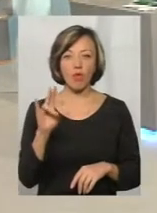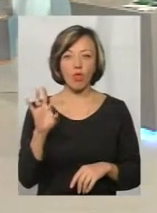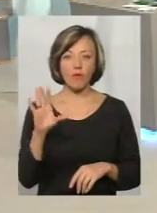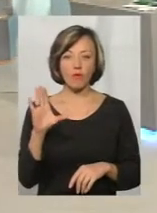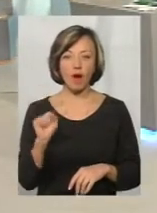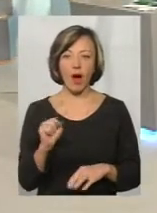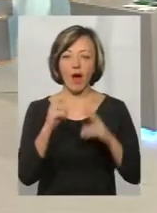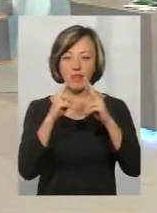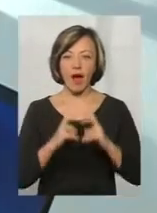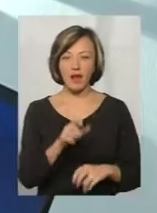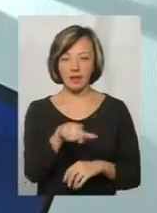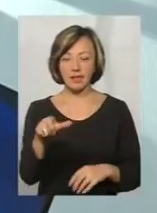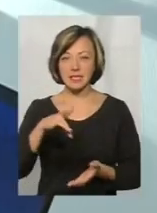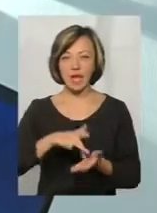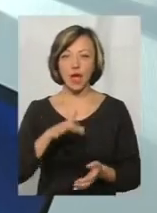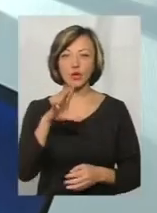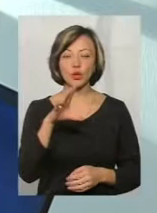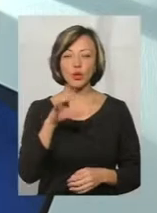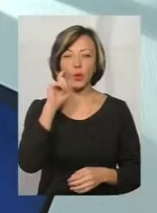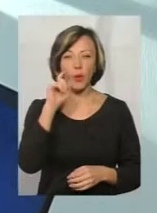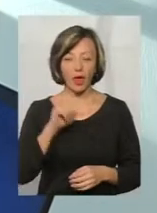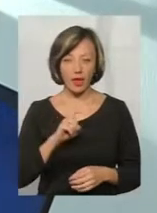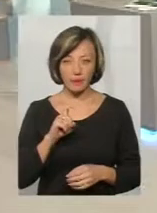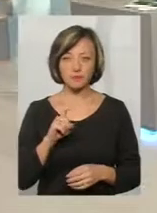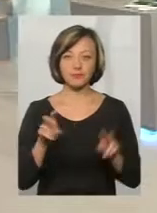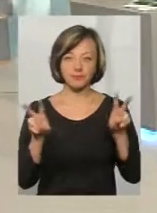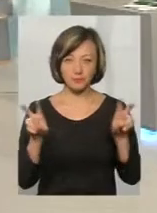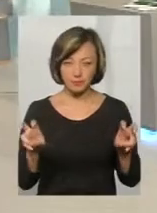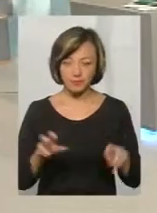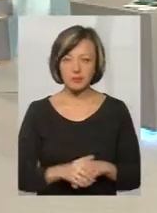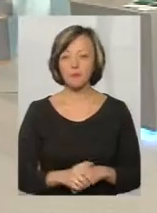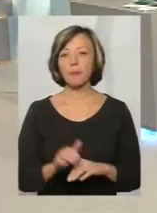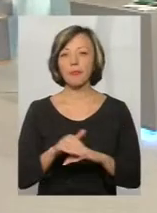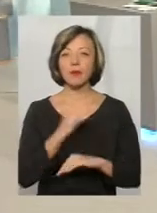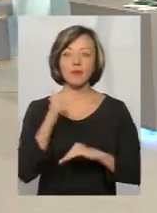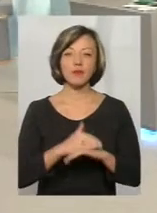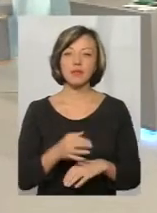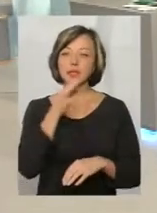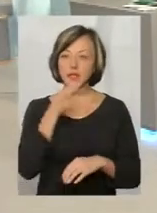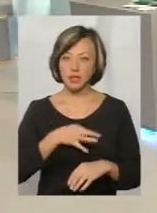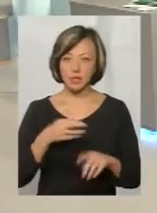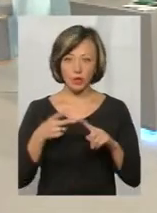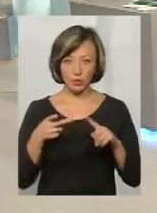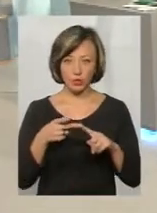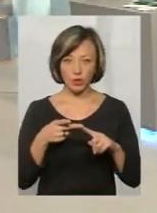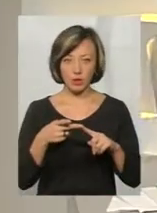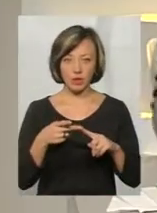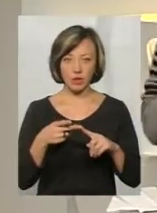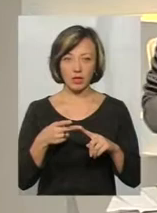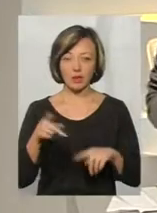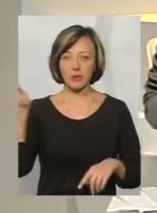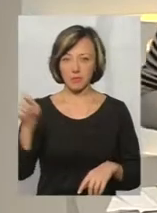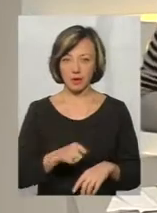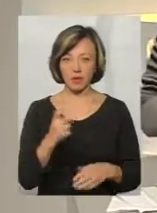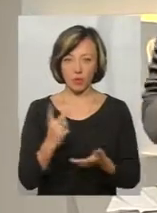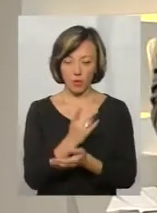центру UA. Доброго здоров'я, шановні гості. Скажіть, будь ласка, на сьогоднішній, коротко, це вже другий тур. На Хмельничині ви